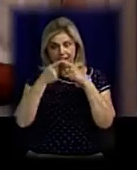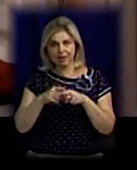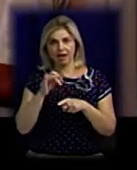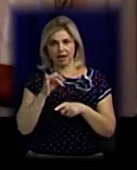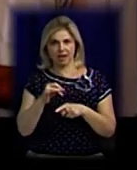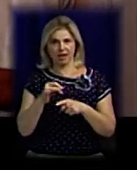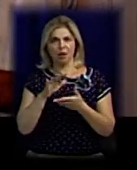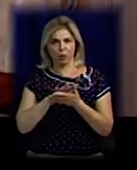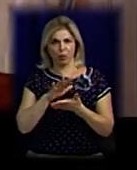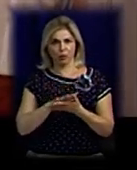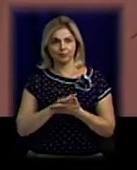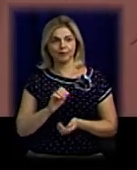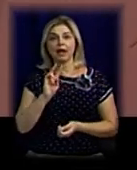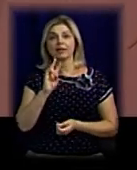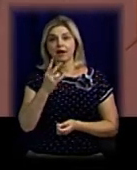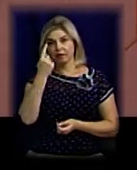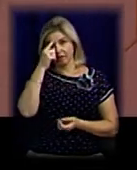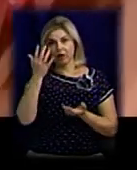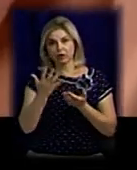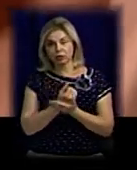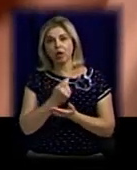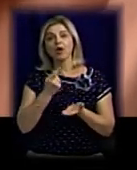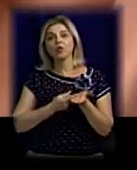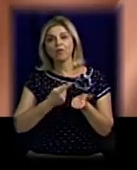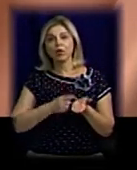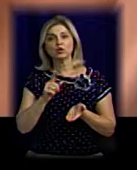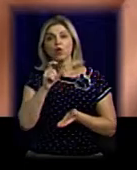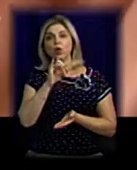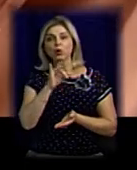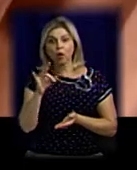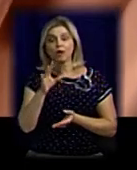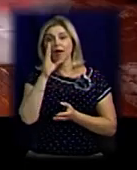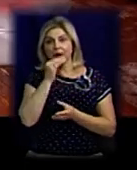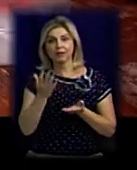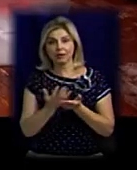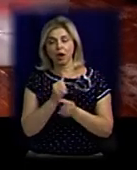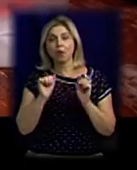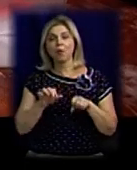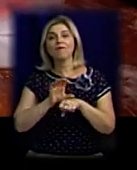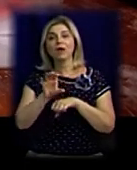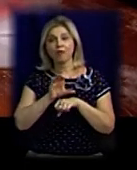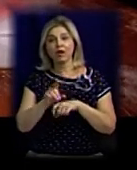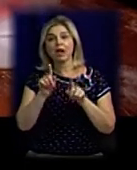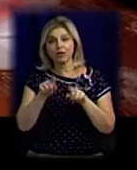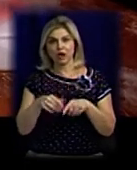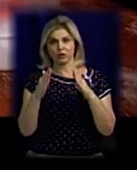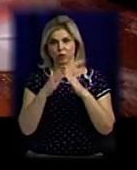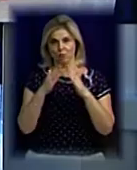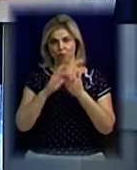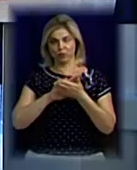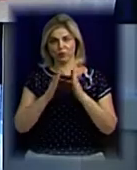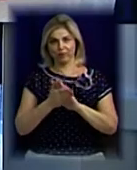Миколаївський винахідник демонструє, що хлор доступніший, ніж здавалося. Його можна вробляти навіть в домашніх умовах.